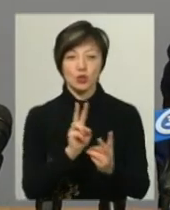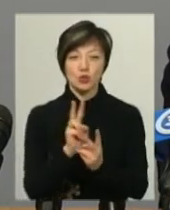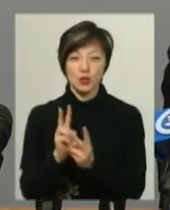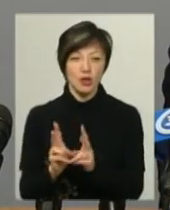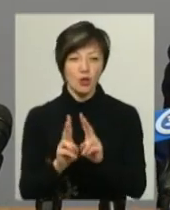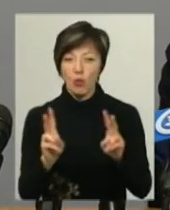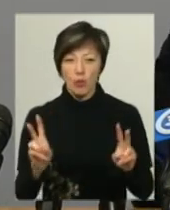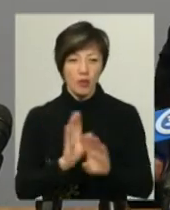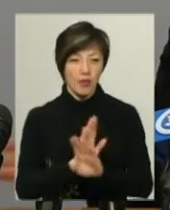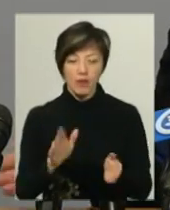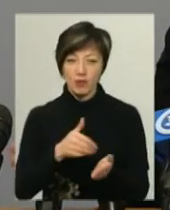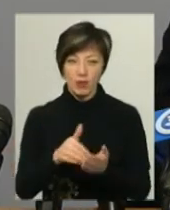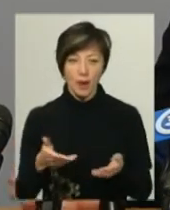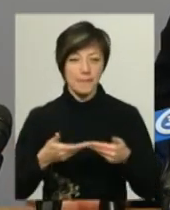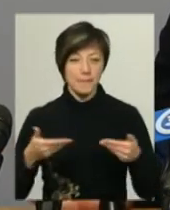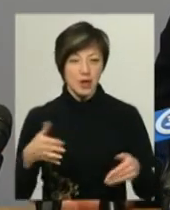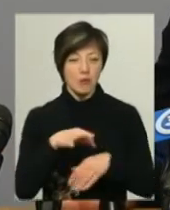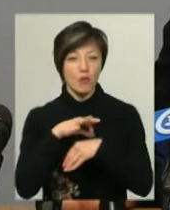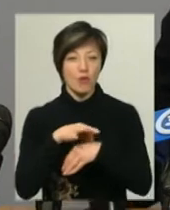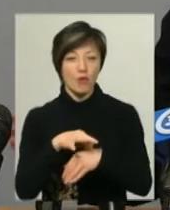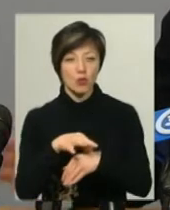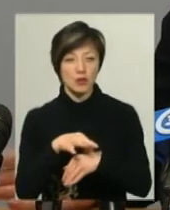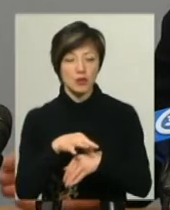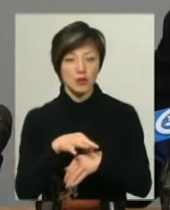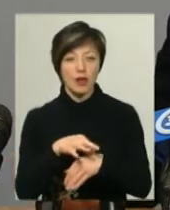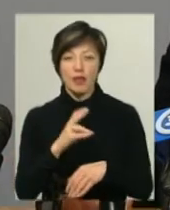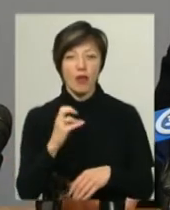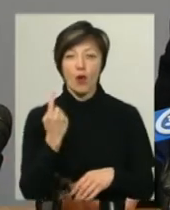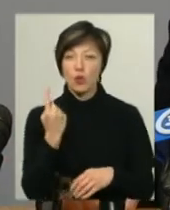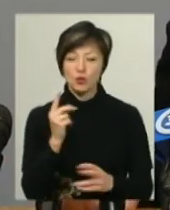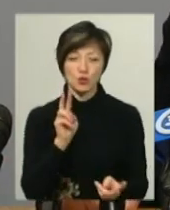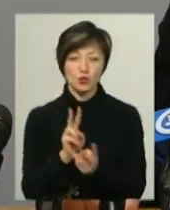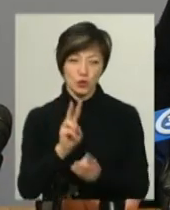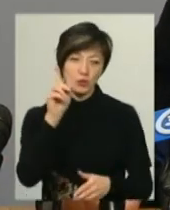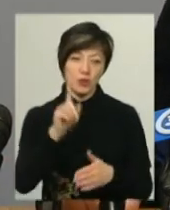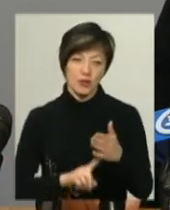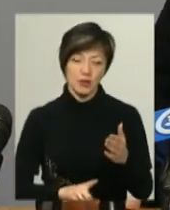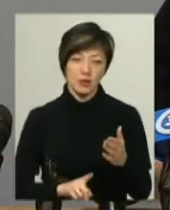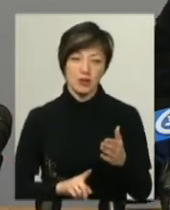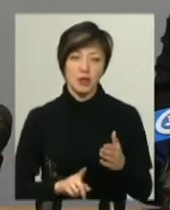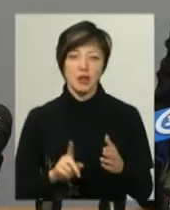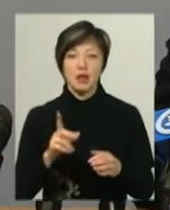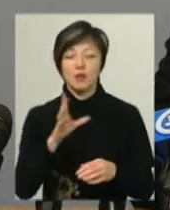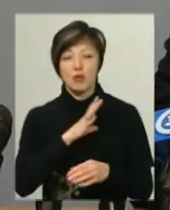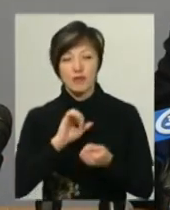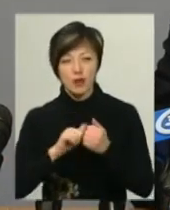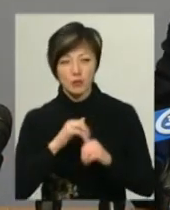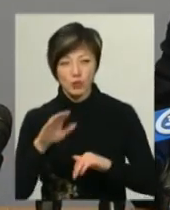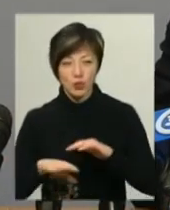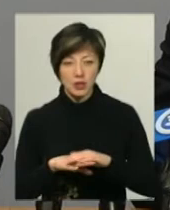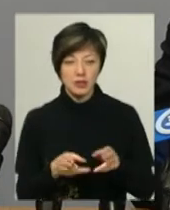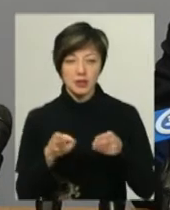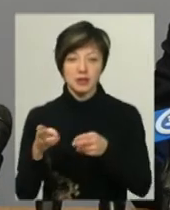я нікому не відмовляю. Ми проводили не одну зустріч, повірте, я був і в Каменець-Подільському так само